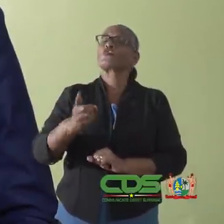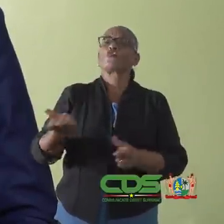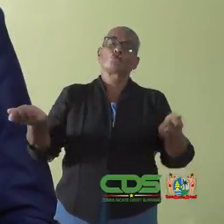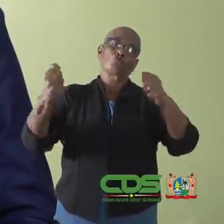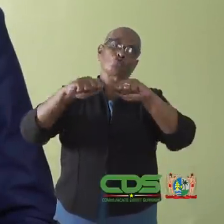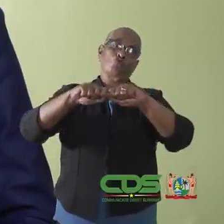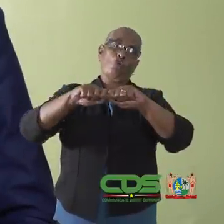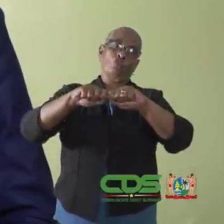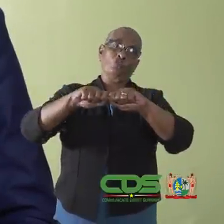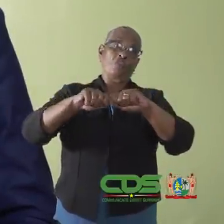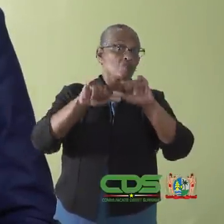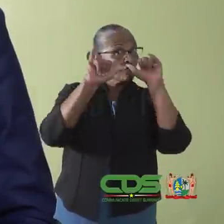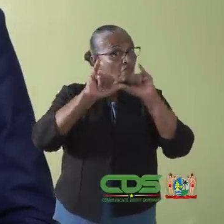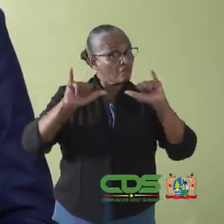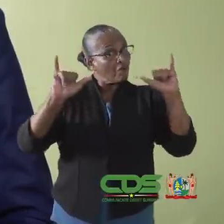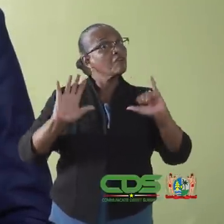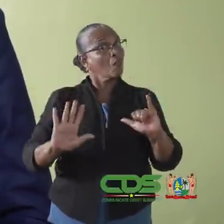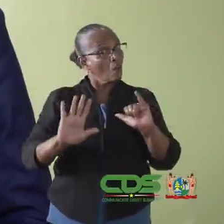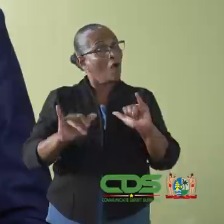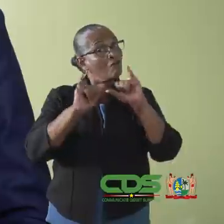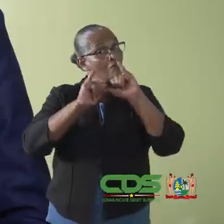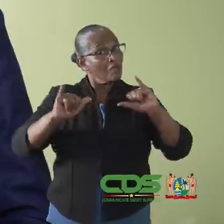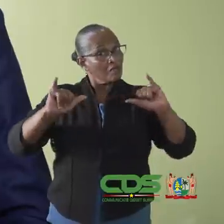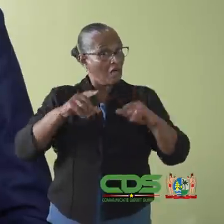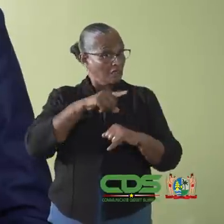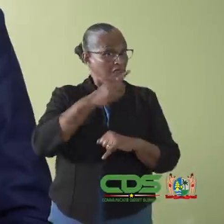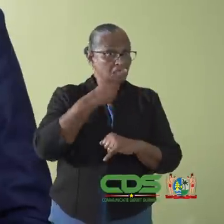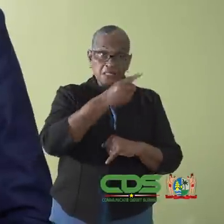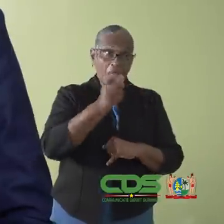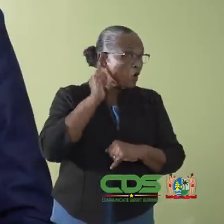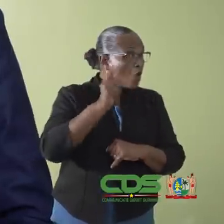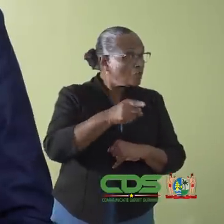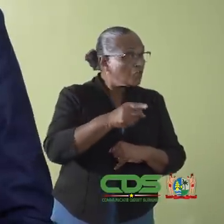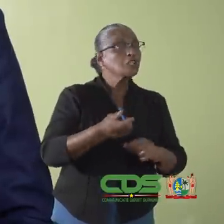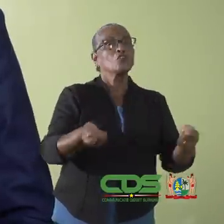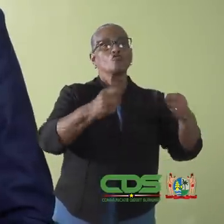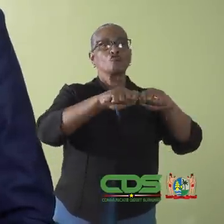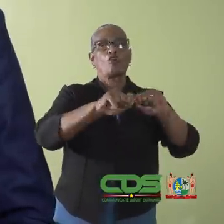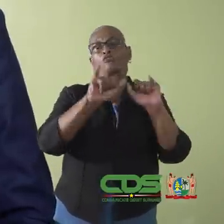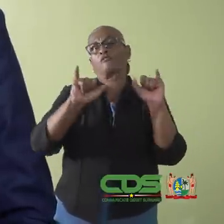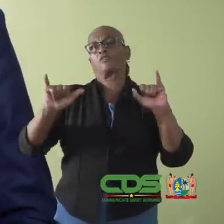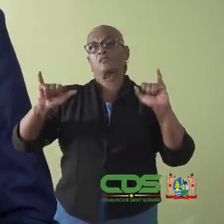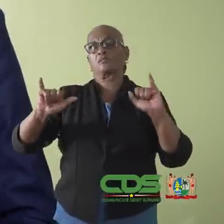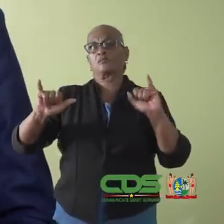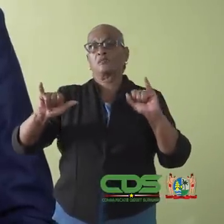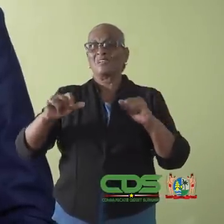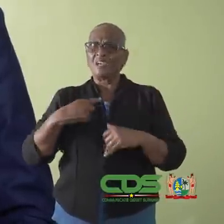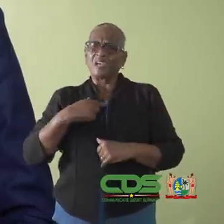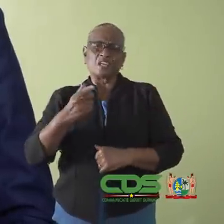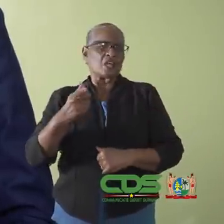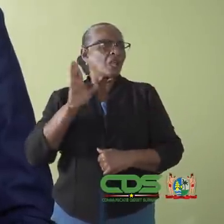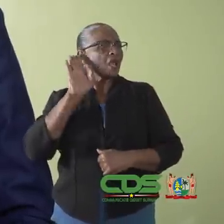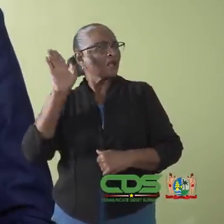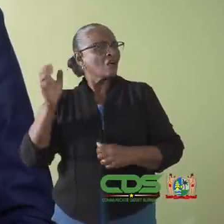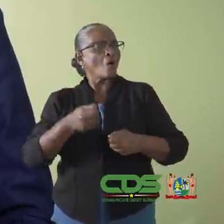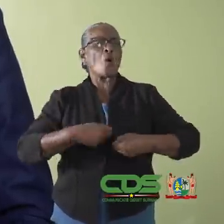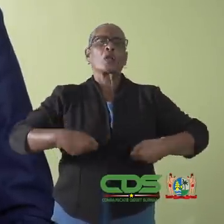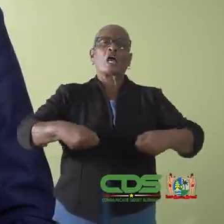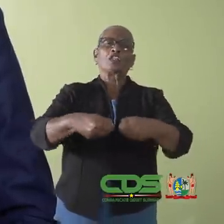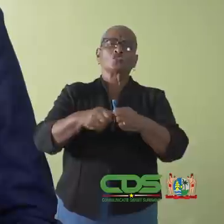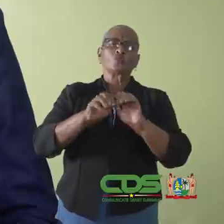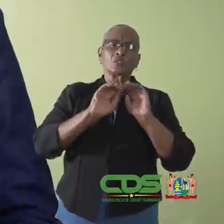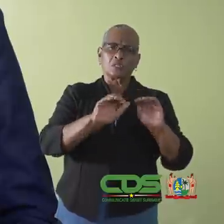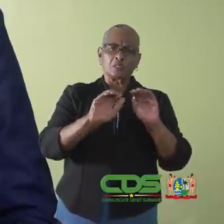om over te gaan tot sluiting van gelegenheden indien daar aanleiding toe is. Ik richt mij ook